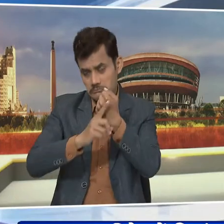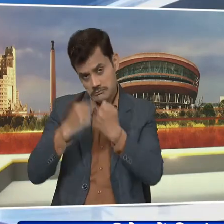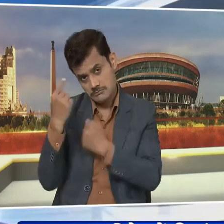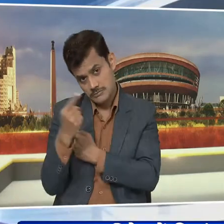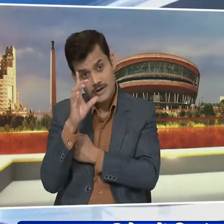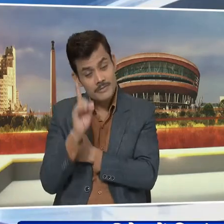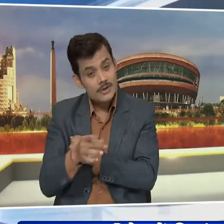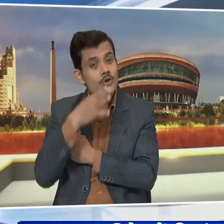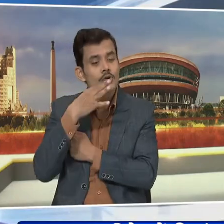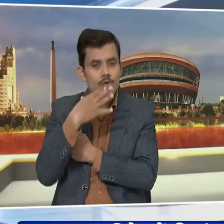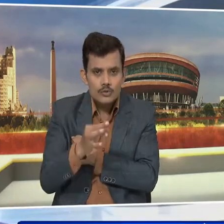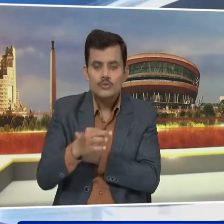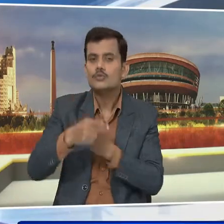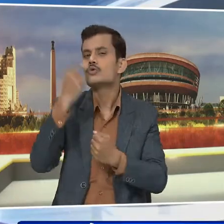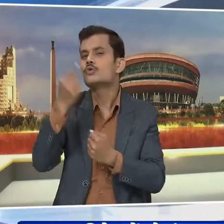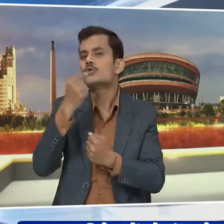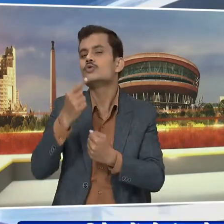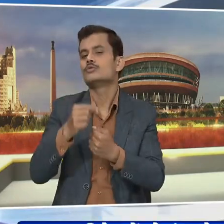न्याय देना है